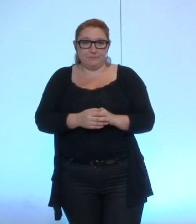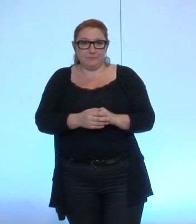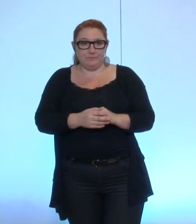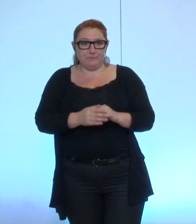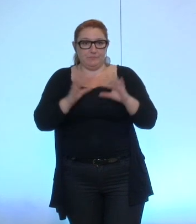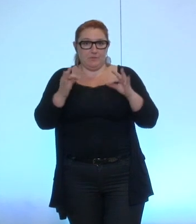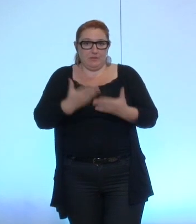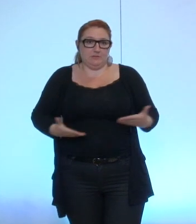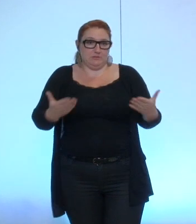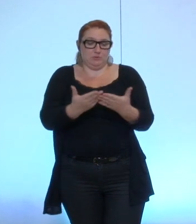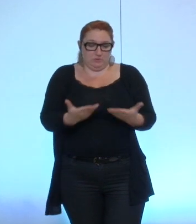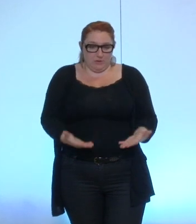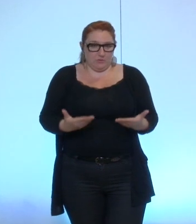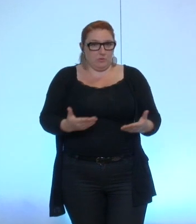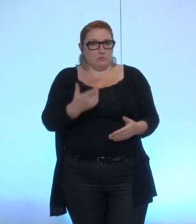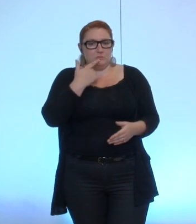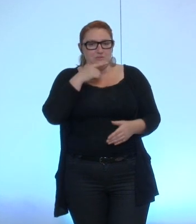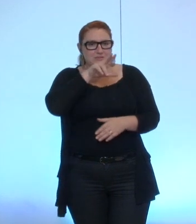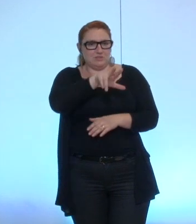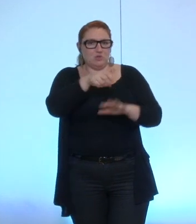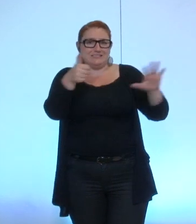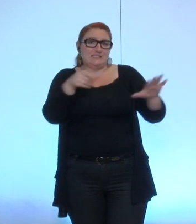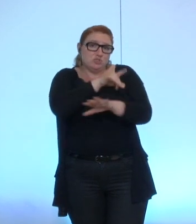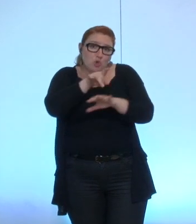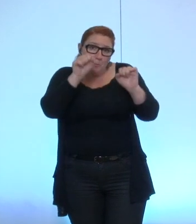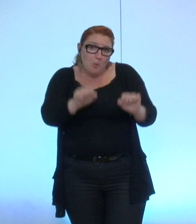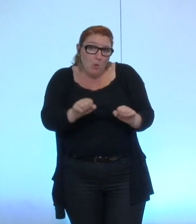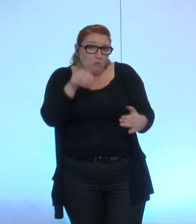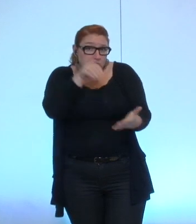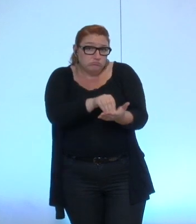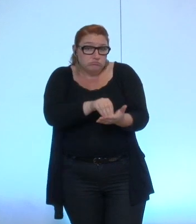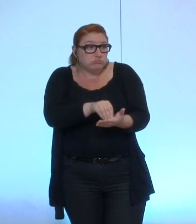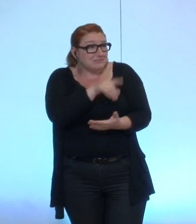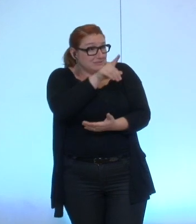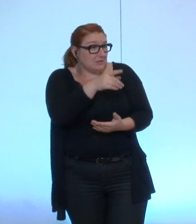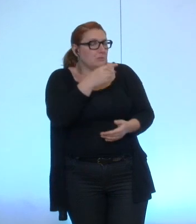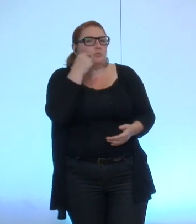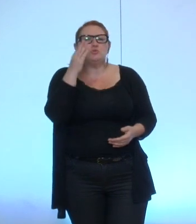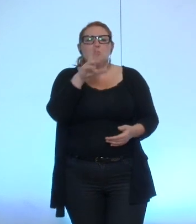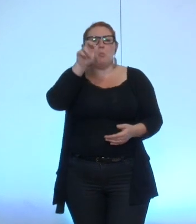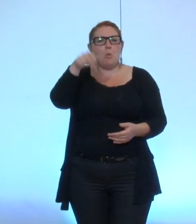en actuelle puisque sinon on peut mettre 36h si la question monsieur Bront